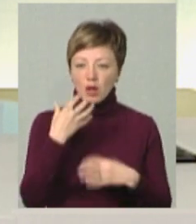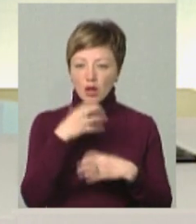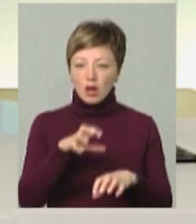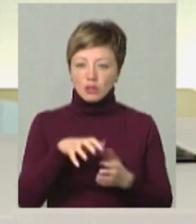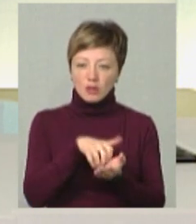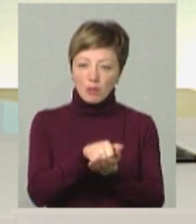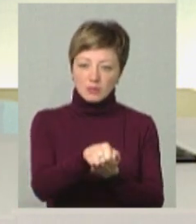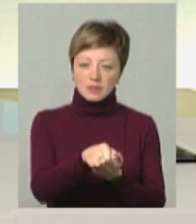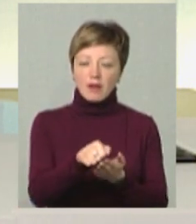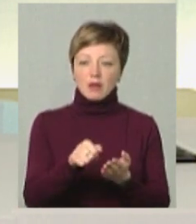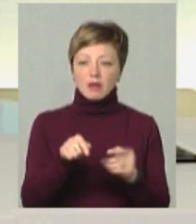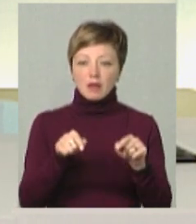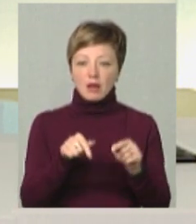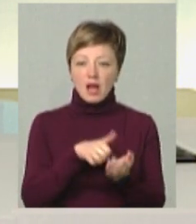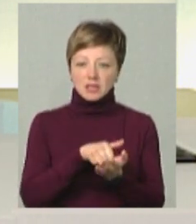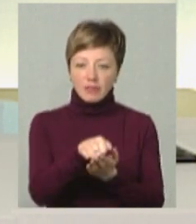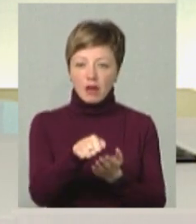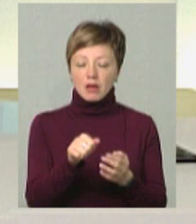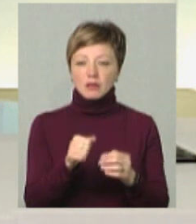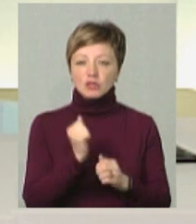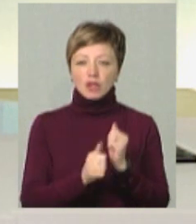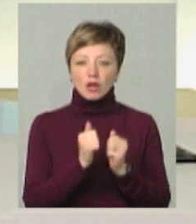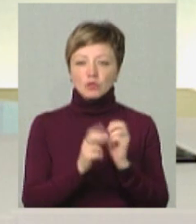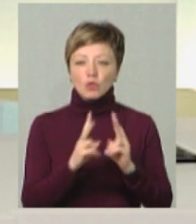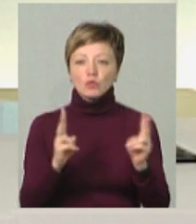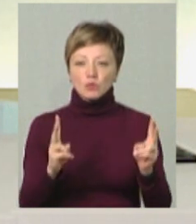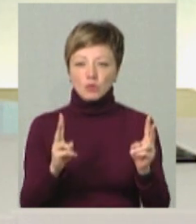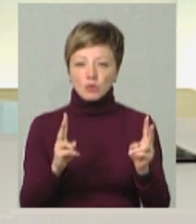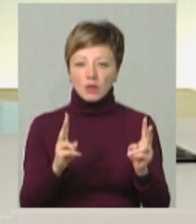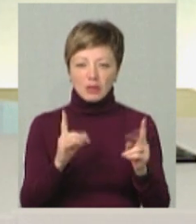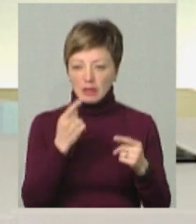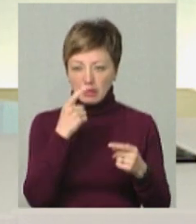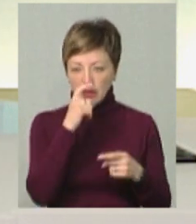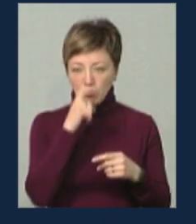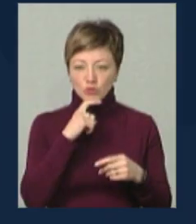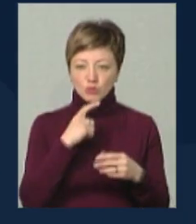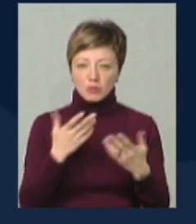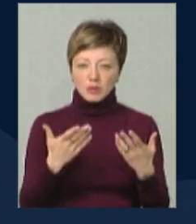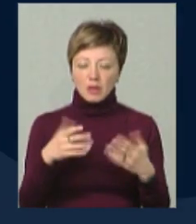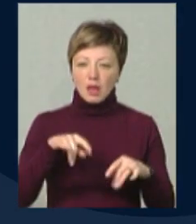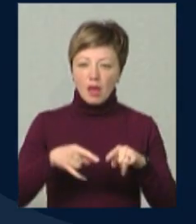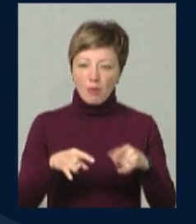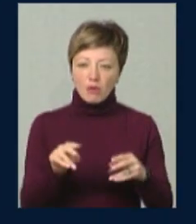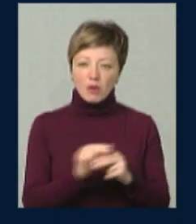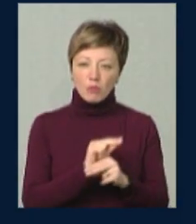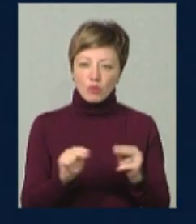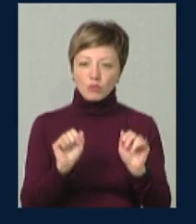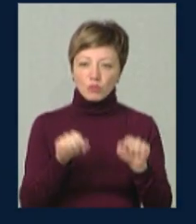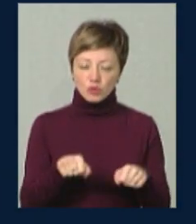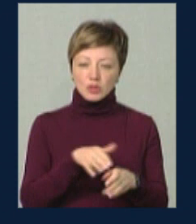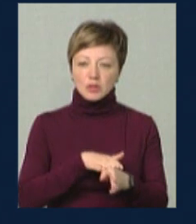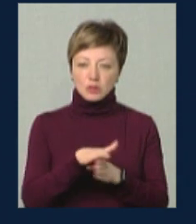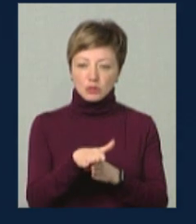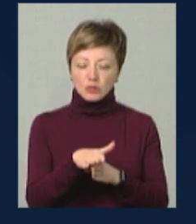асфальтобетону, що люди, ну, часто густо, якби, хто не дотичний цих галузей, не розрізняють, наприклад. Ямковий ремонт можна